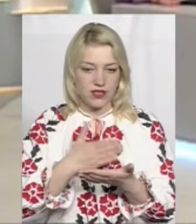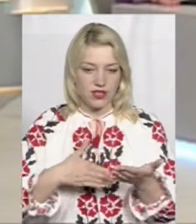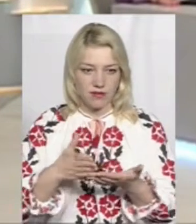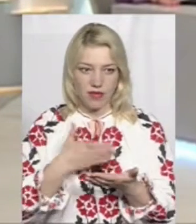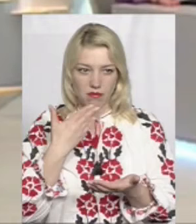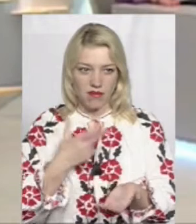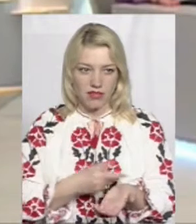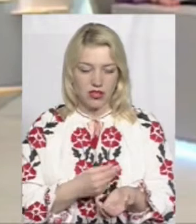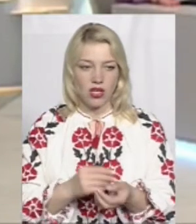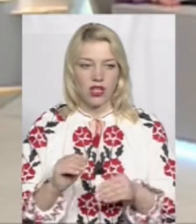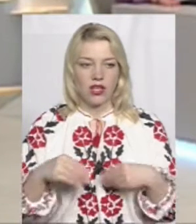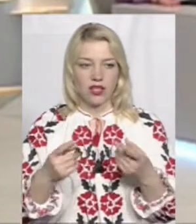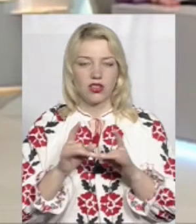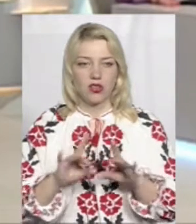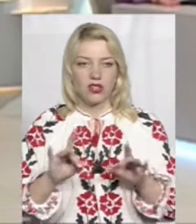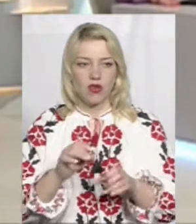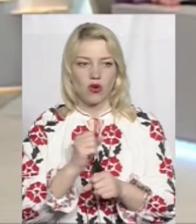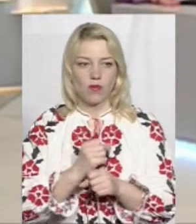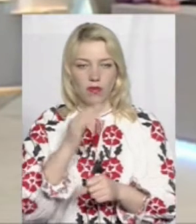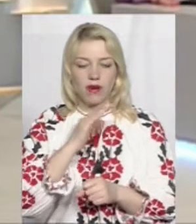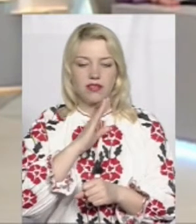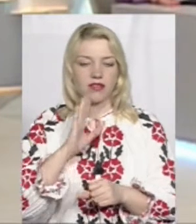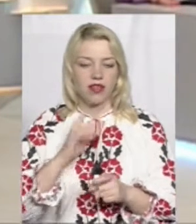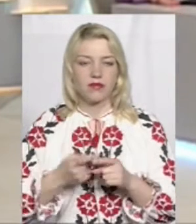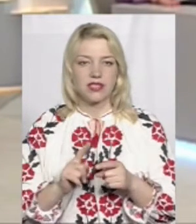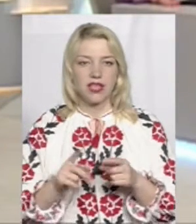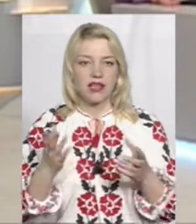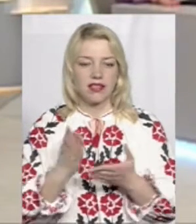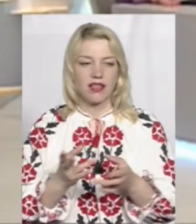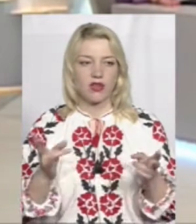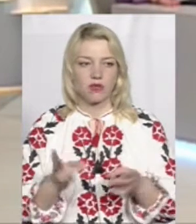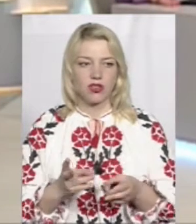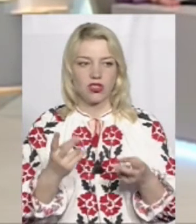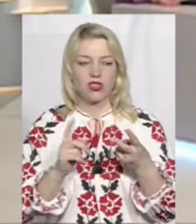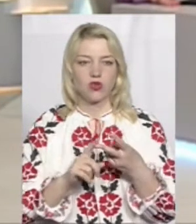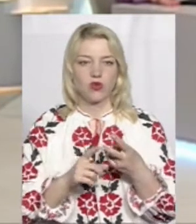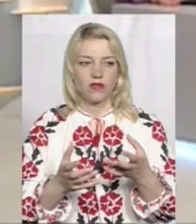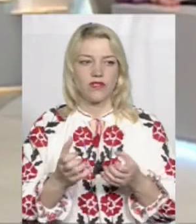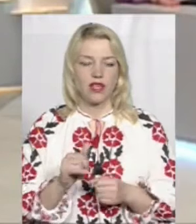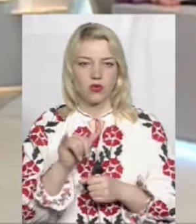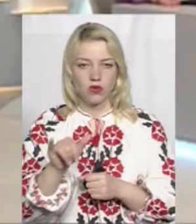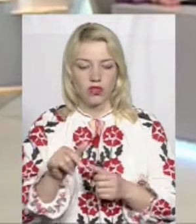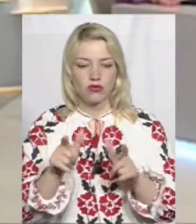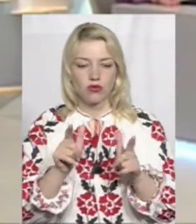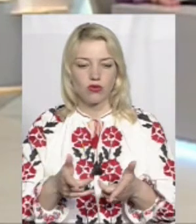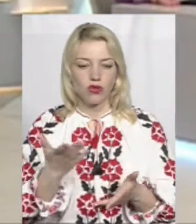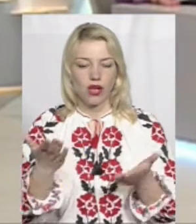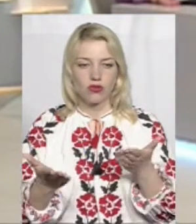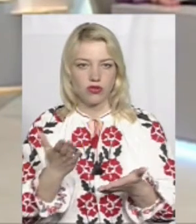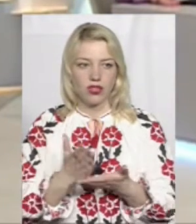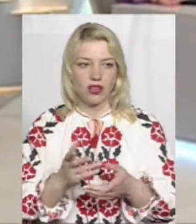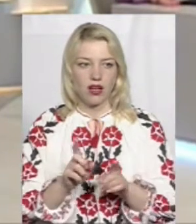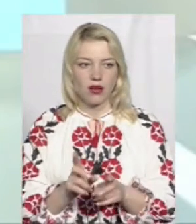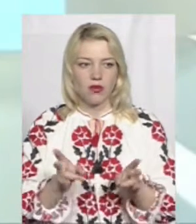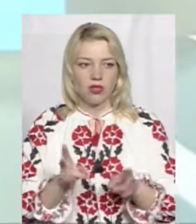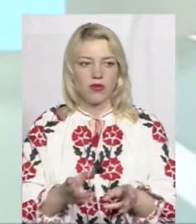батькам, усім, про те, що це нека є необхідність. І друге, з'яти в них згоду, якщо є така потреба, що треба